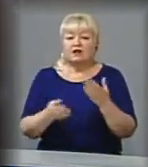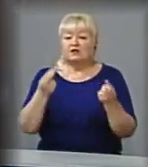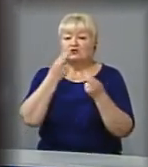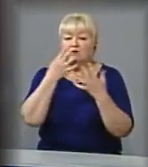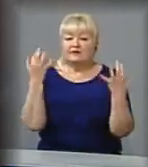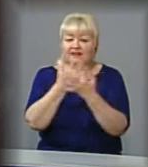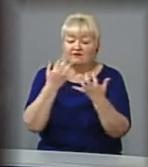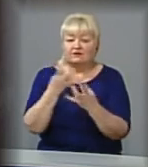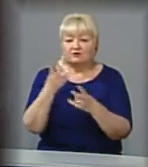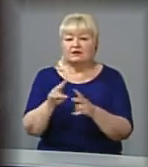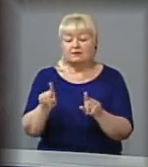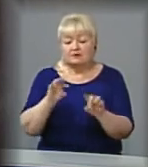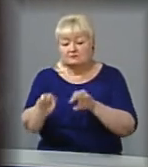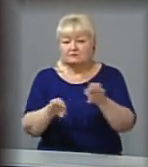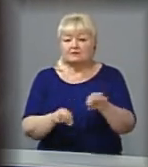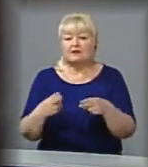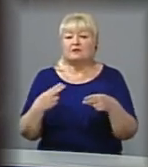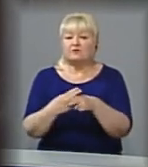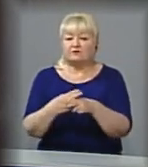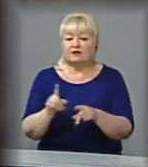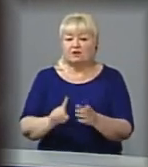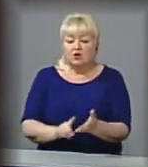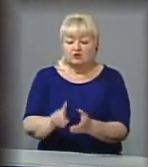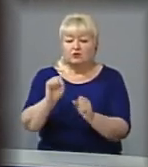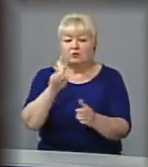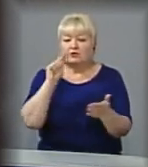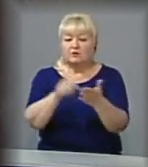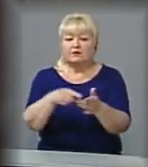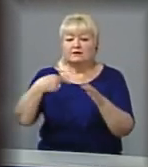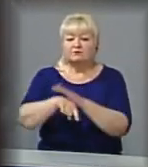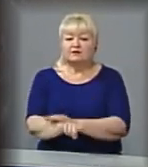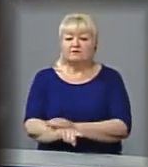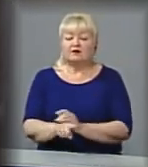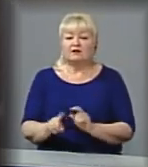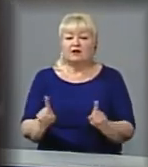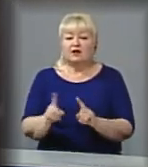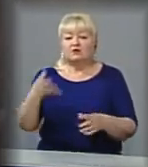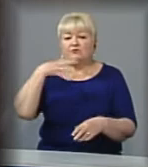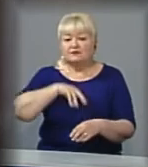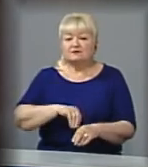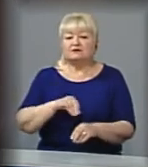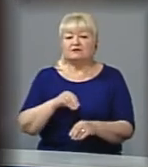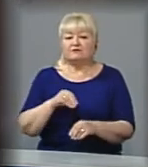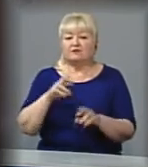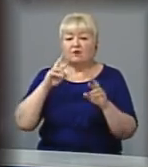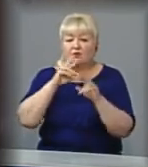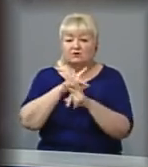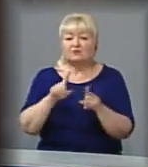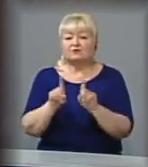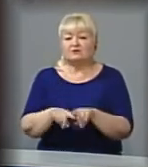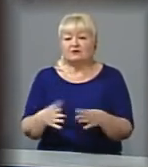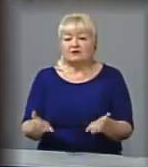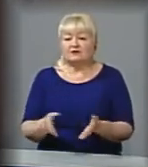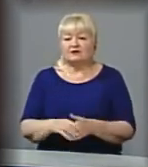ставиться для профілактики. Щоб, наприклад, щур може забігти в підвал, щоб він міг з'їсти у труту і таким чотом